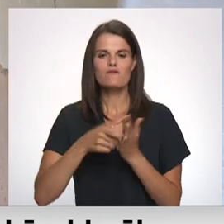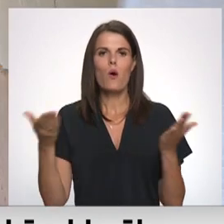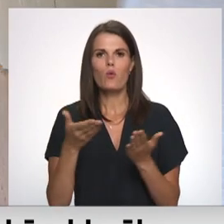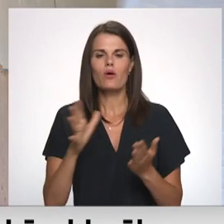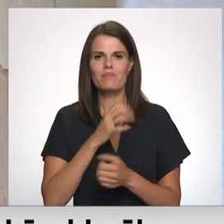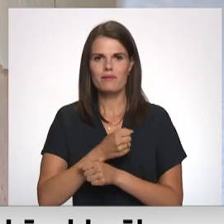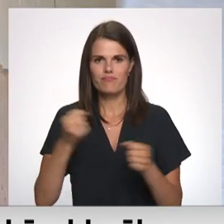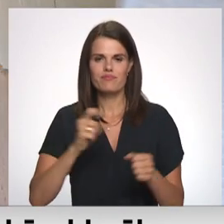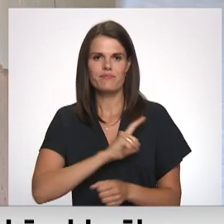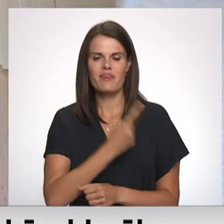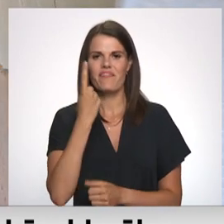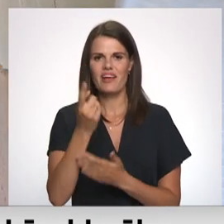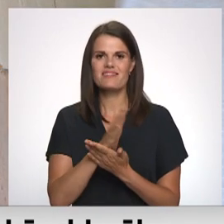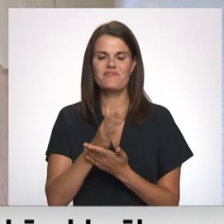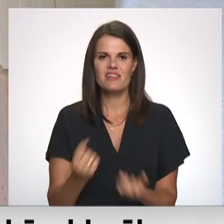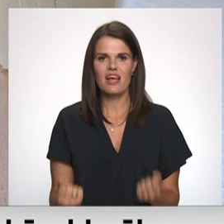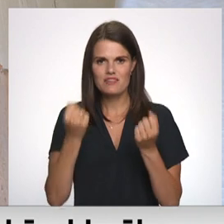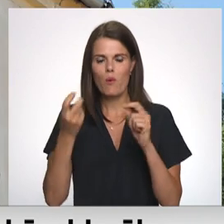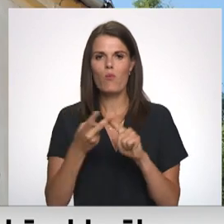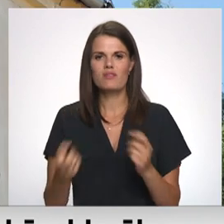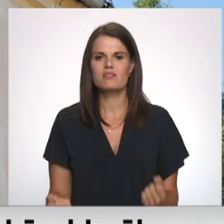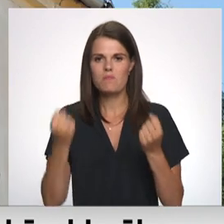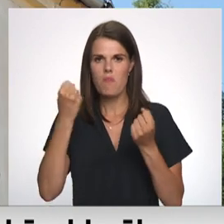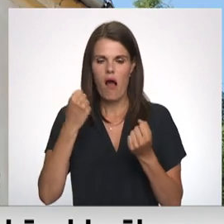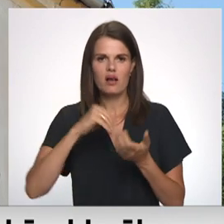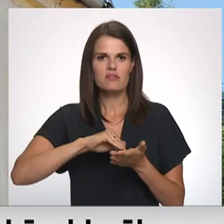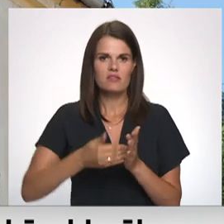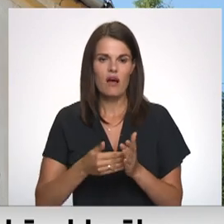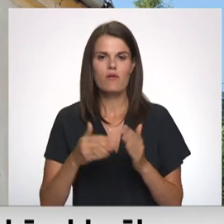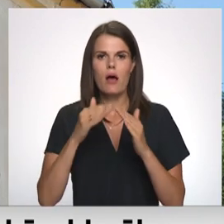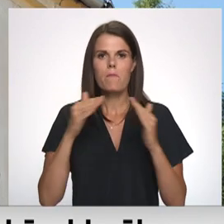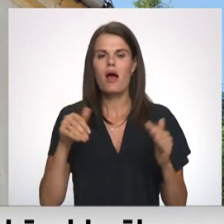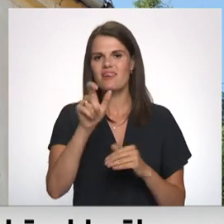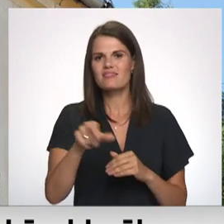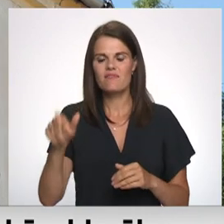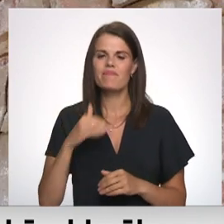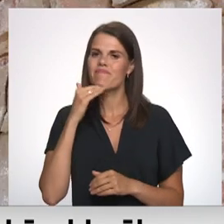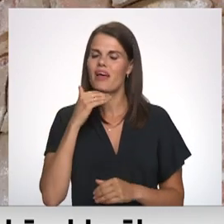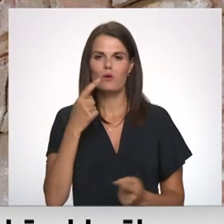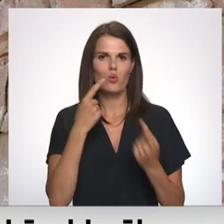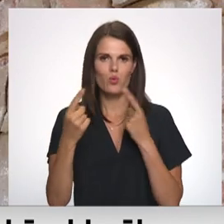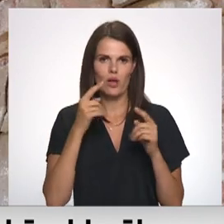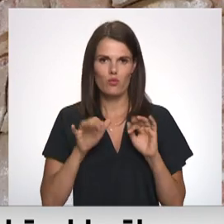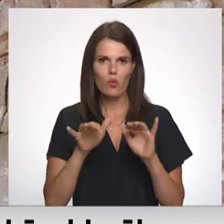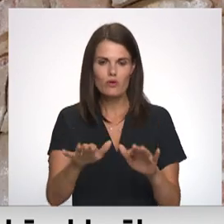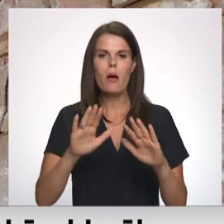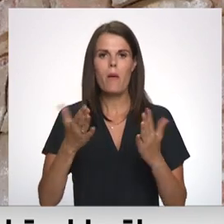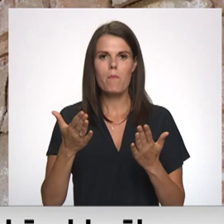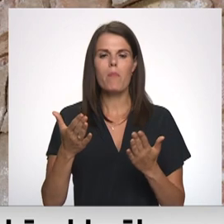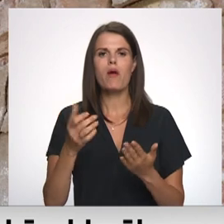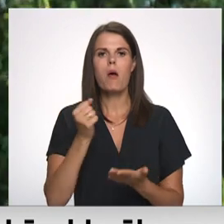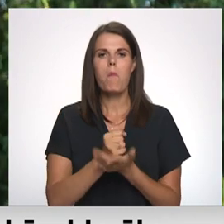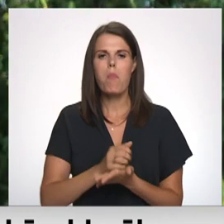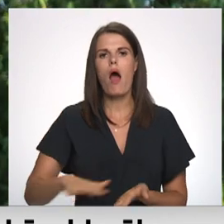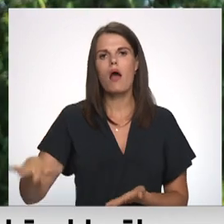no viņiem ir vidēji smagā, otrs smagā stāvoklī. Ēkas iemītnieki par notikušo runāt nevielējās, bet novadnieku pagasta pārvaldē